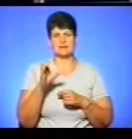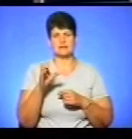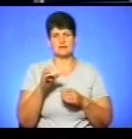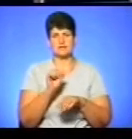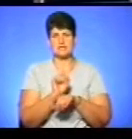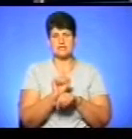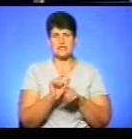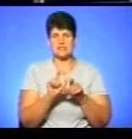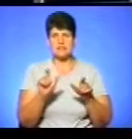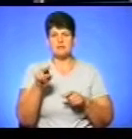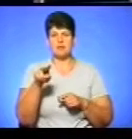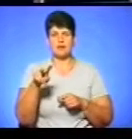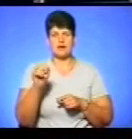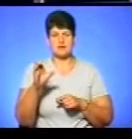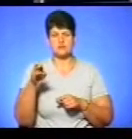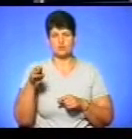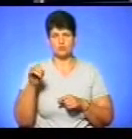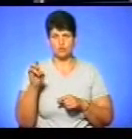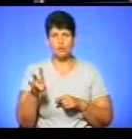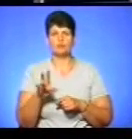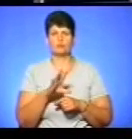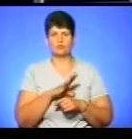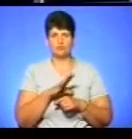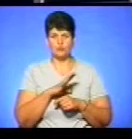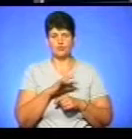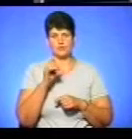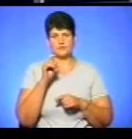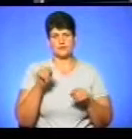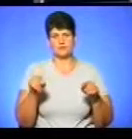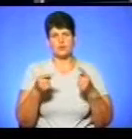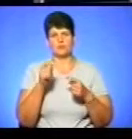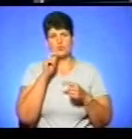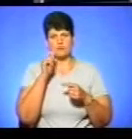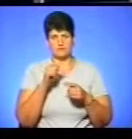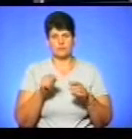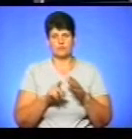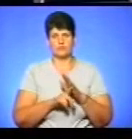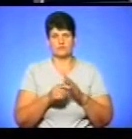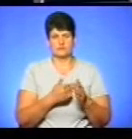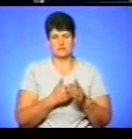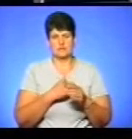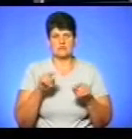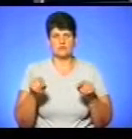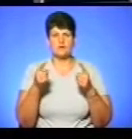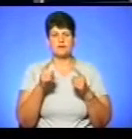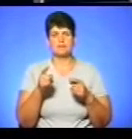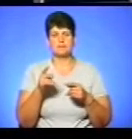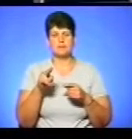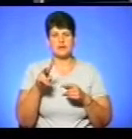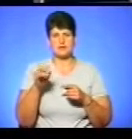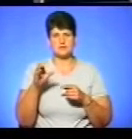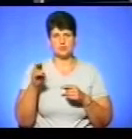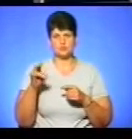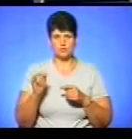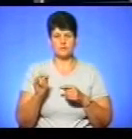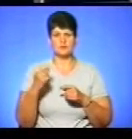став одним із ініціаторів створення молодіжного конгресу українських націоналістів. У 2013 році в Тернополі на будинку